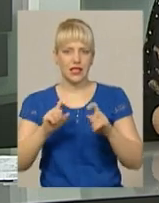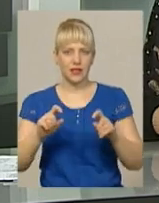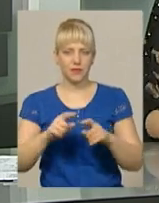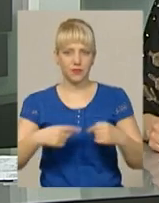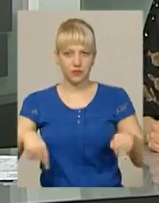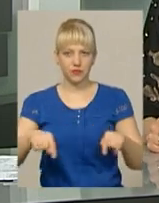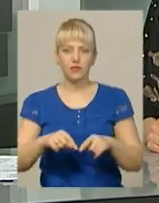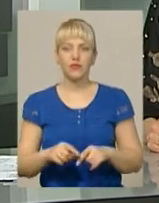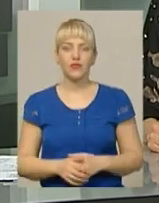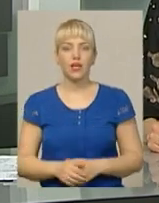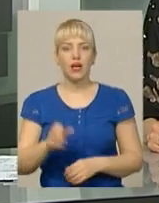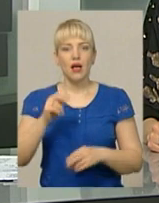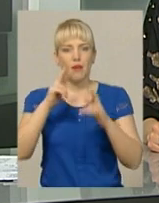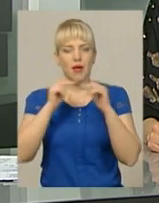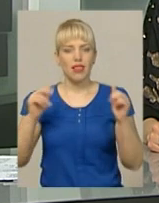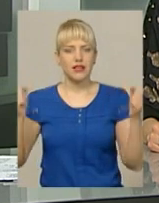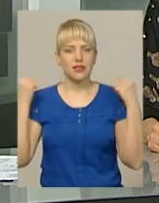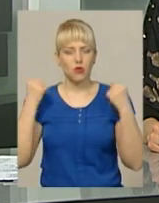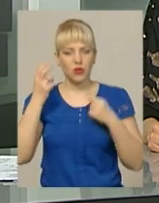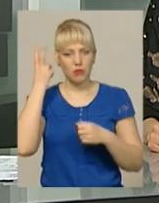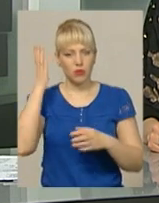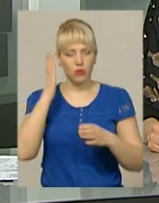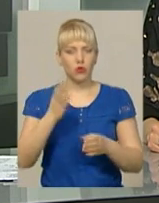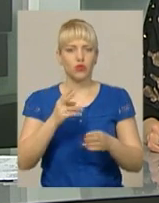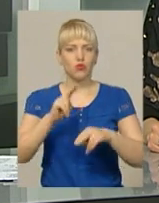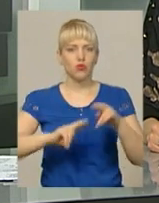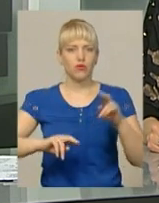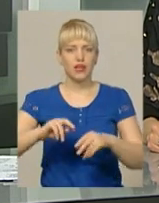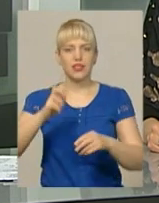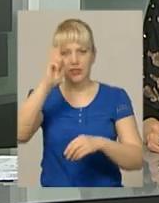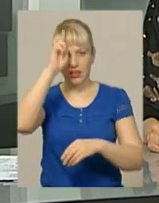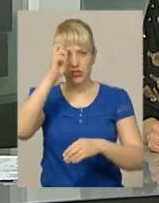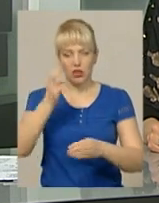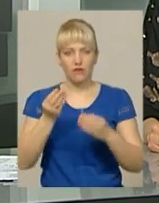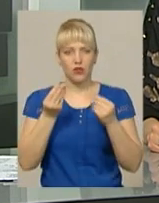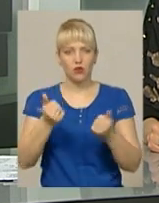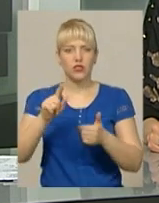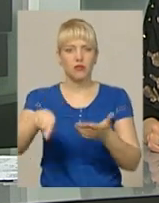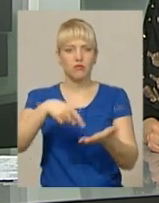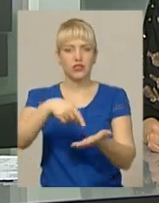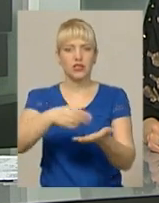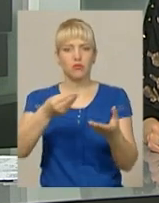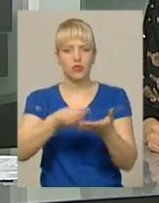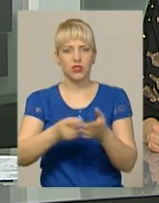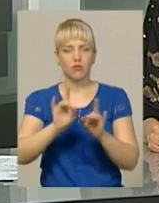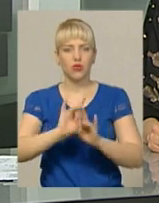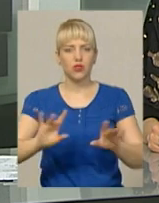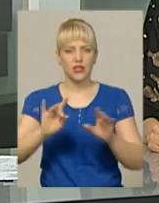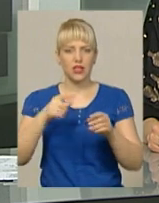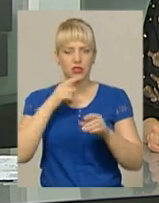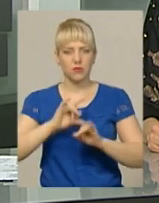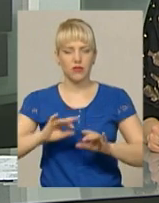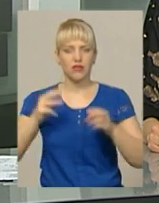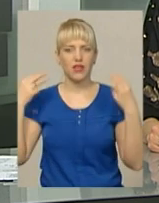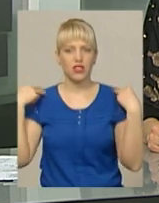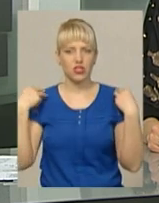Палац спорту у Хмельницькому будуватимуть за кошти державного і міського бюджетів. Про це повідомив начальник фінансового управління Хмельницької міської